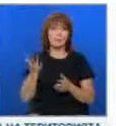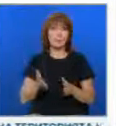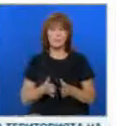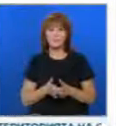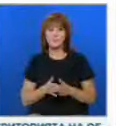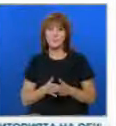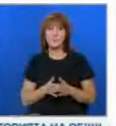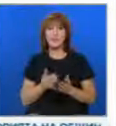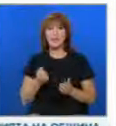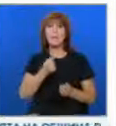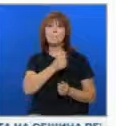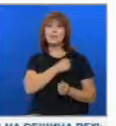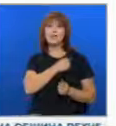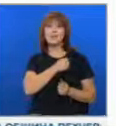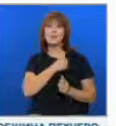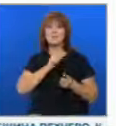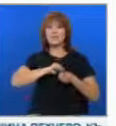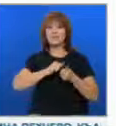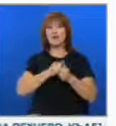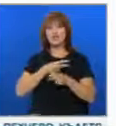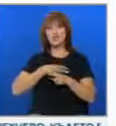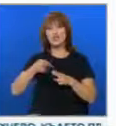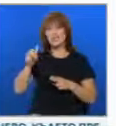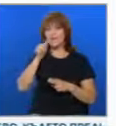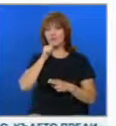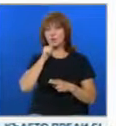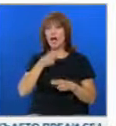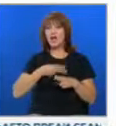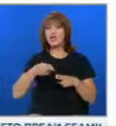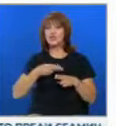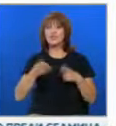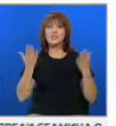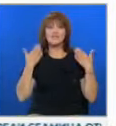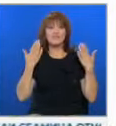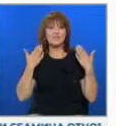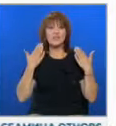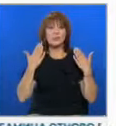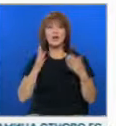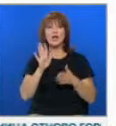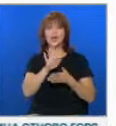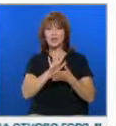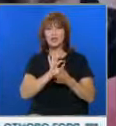Патриотизъм е да се бориш за чиста вода, за чист въздух и за незамърсена земя.